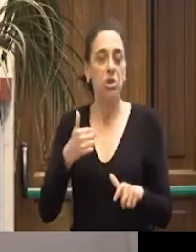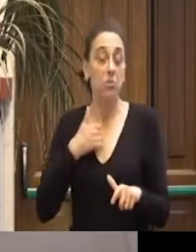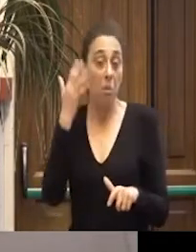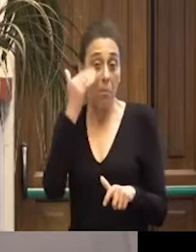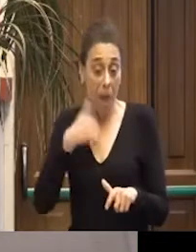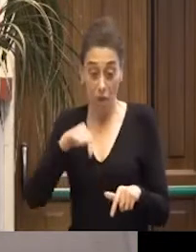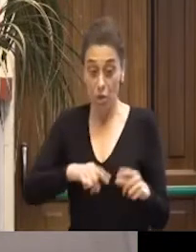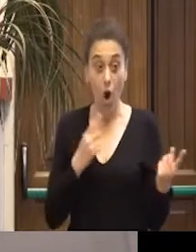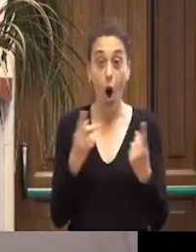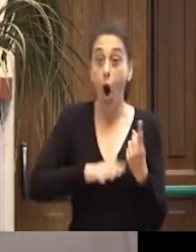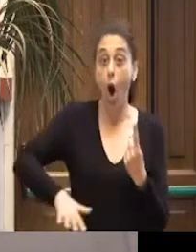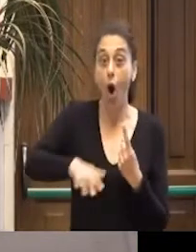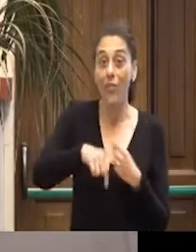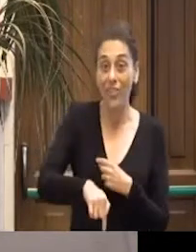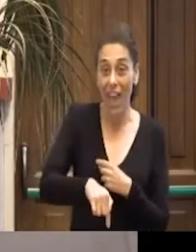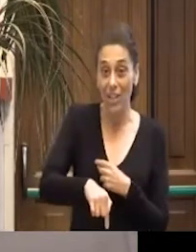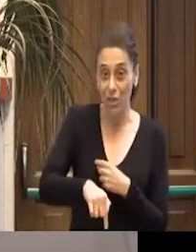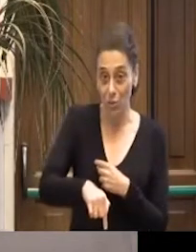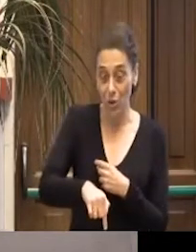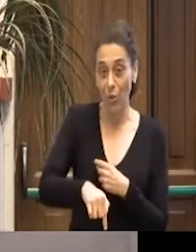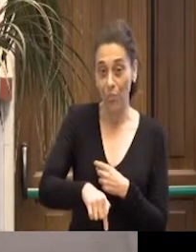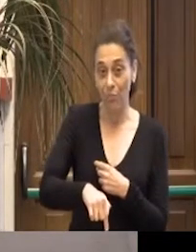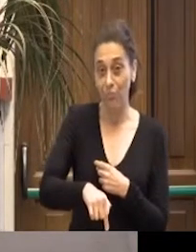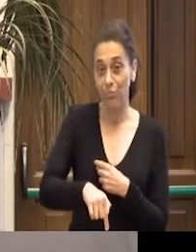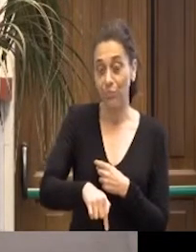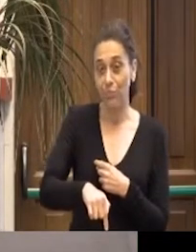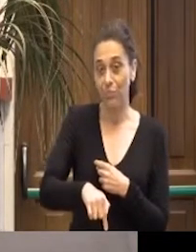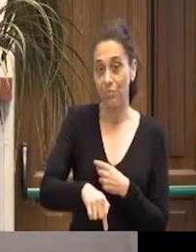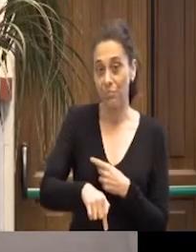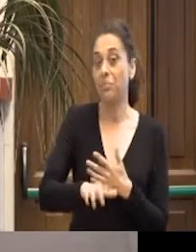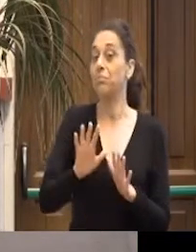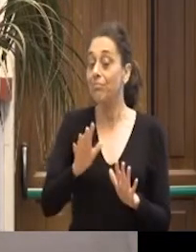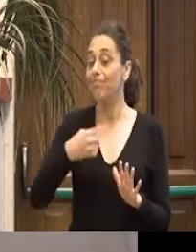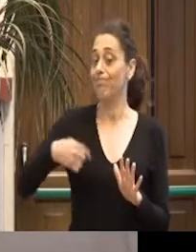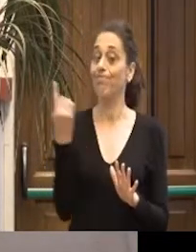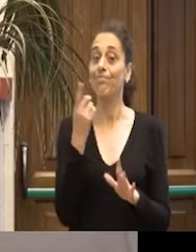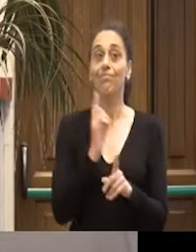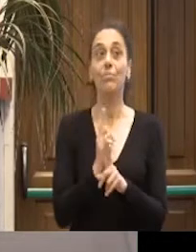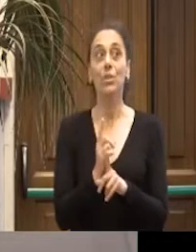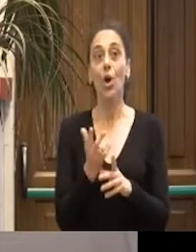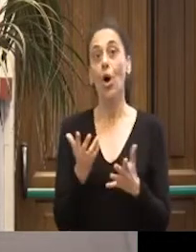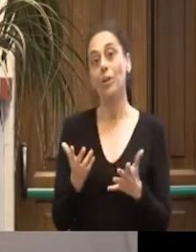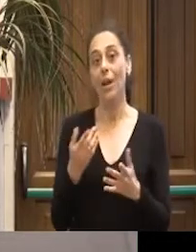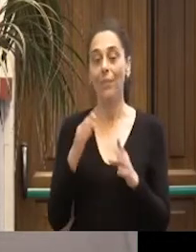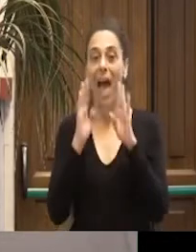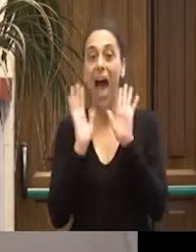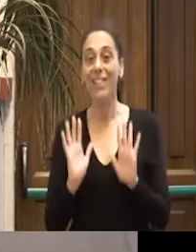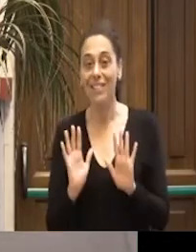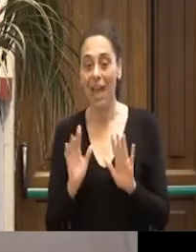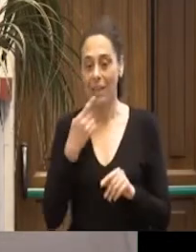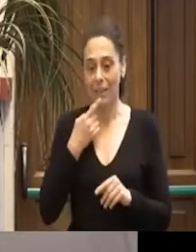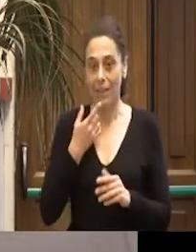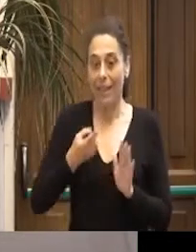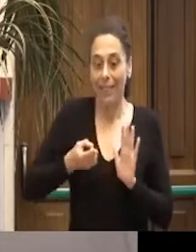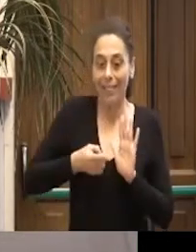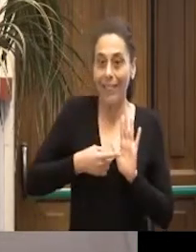un contesto anche per quello che diceva Antonello prima, bisogna stare attenti a capire quanto il terreno dei diritti